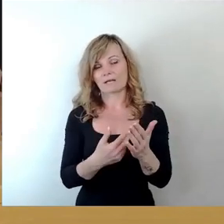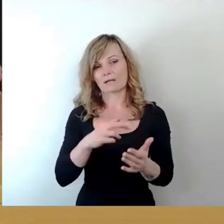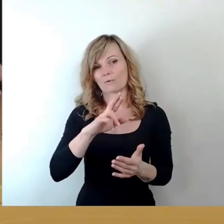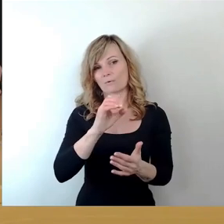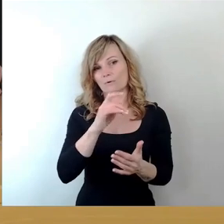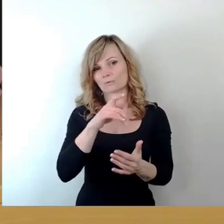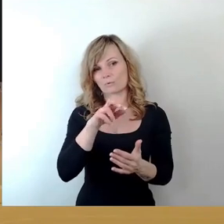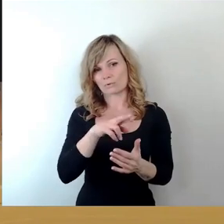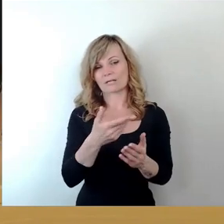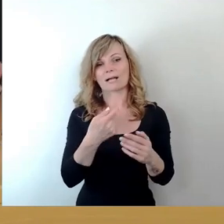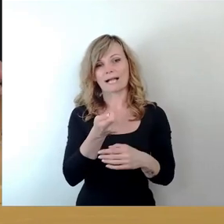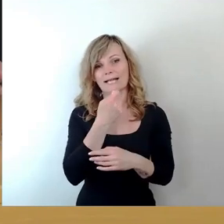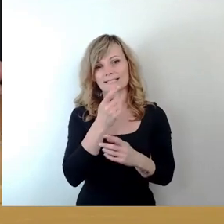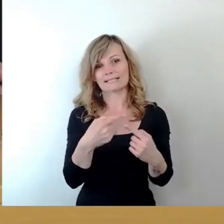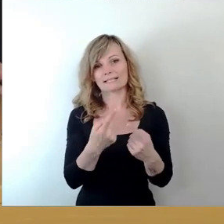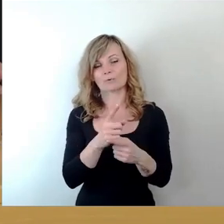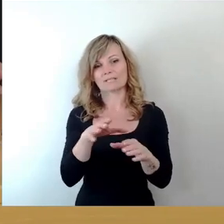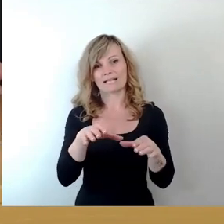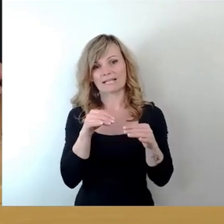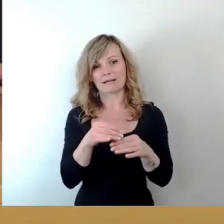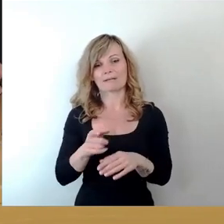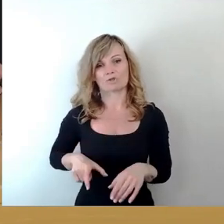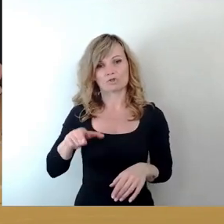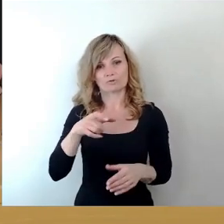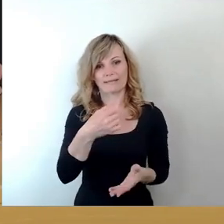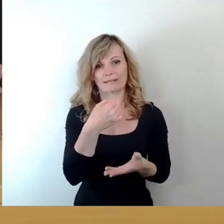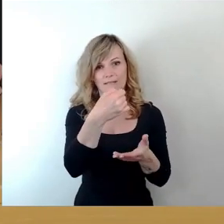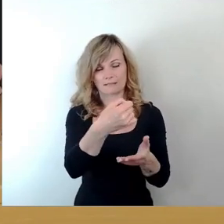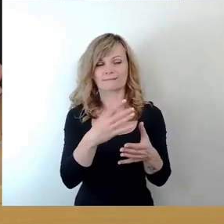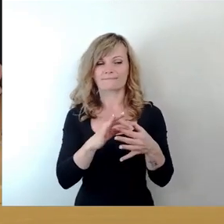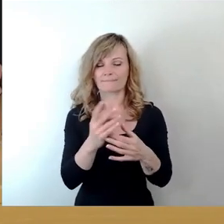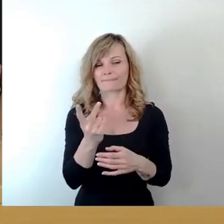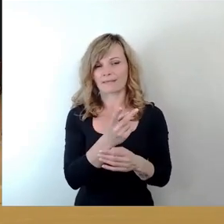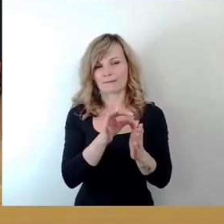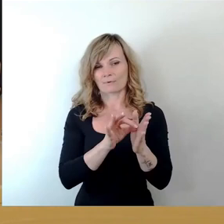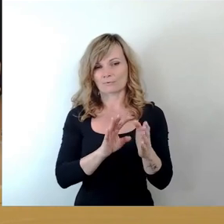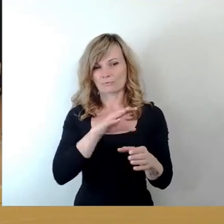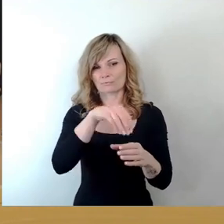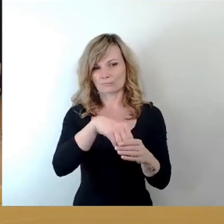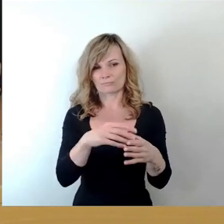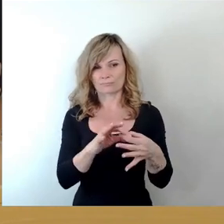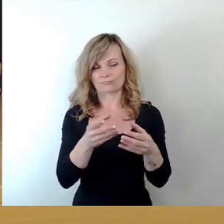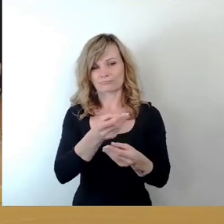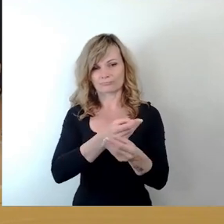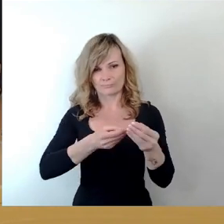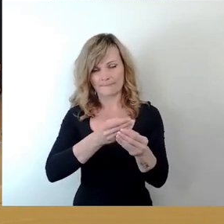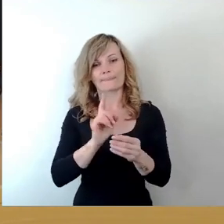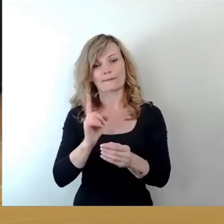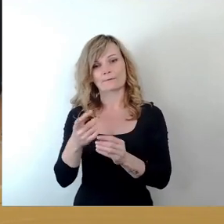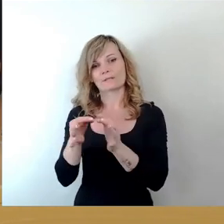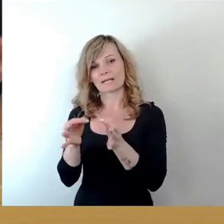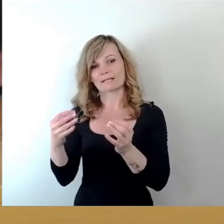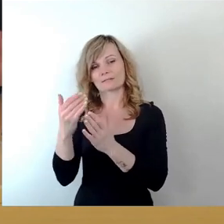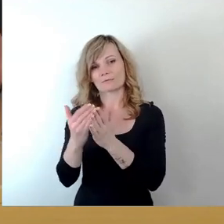Annahme der Spende. Werden zusammen behandelt, sowie die Tagesordnungspunkte